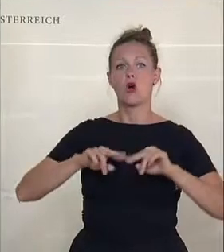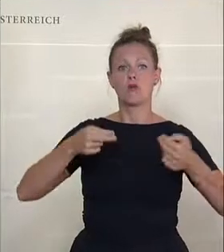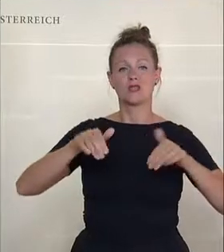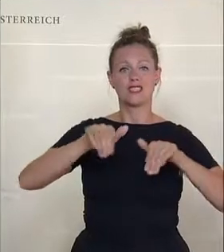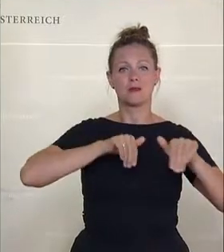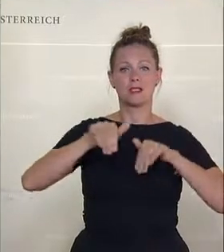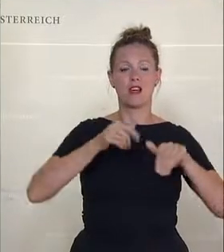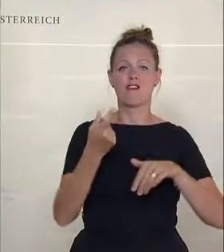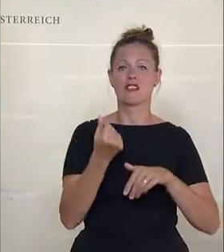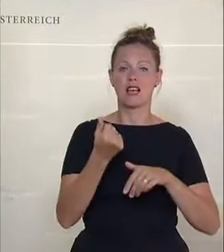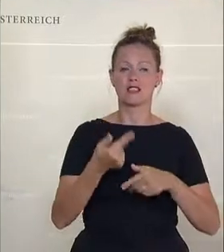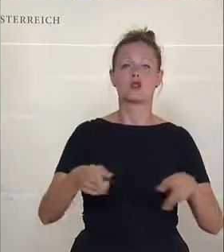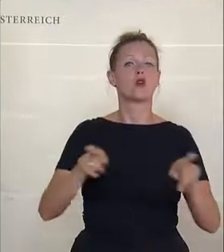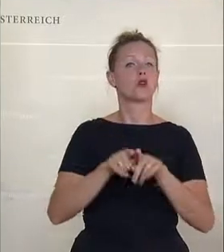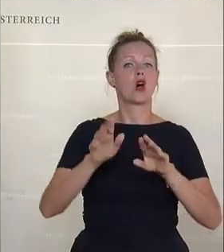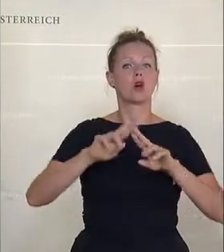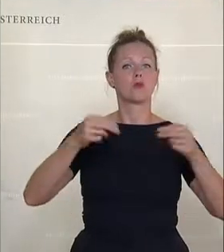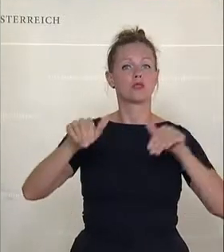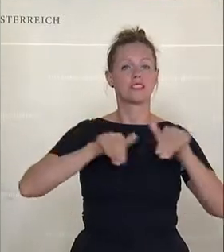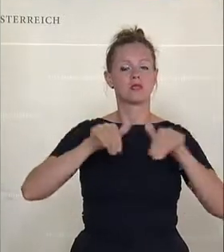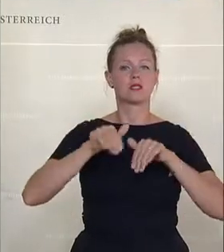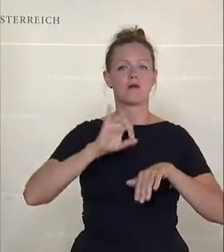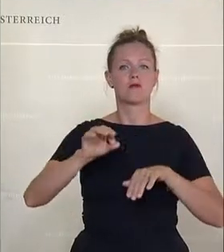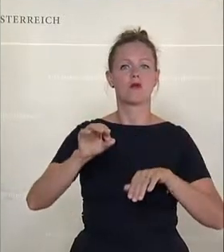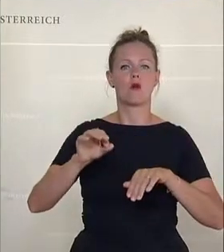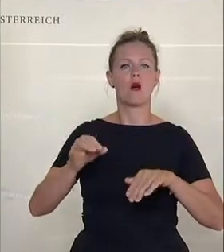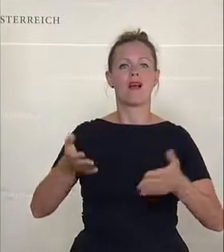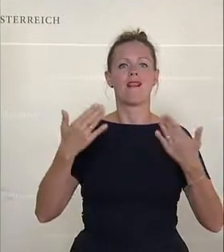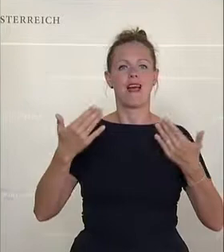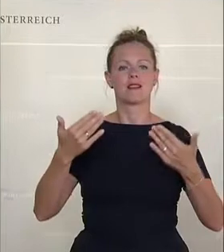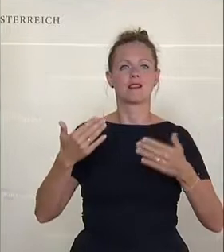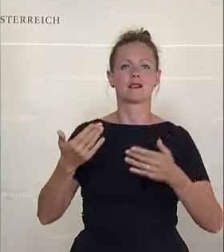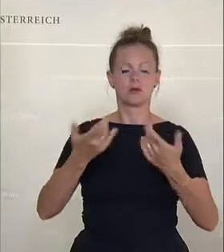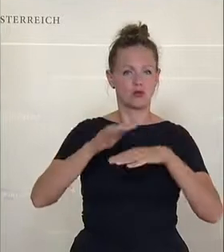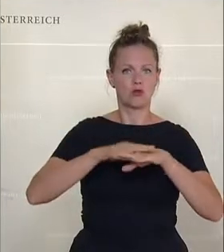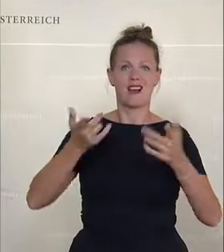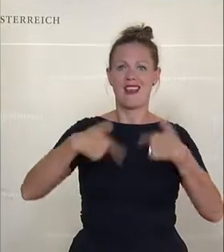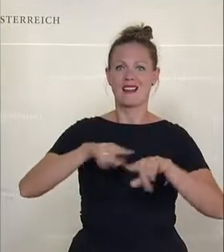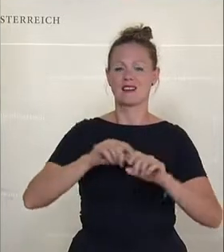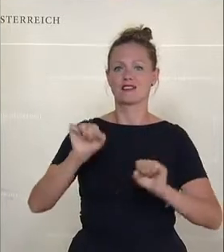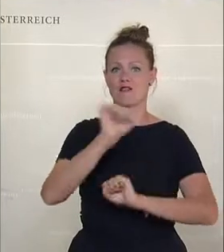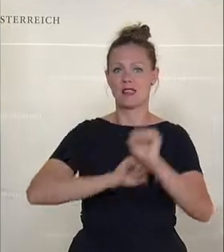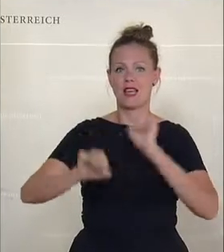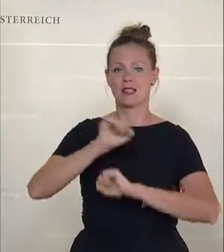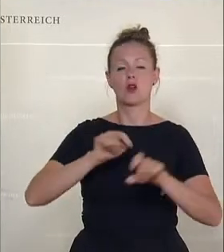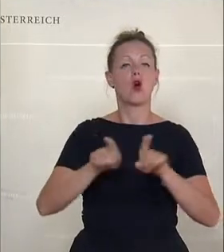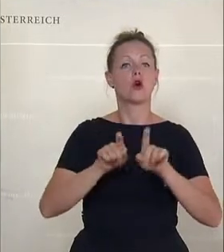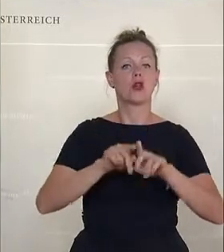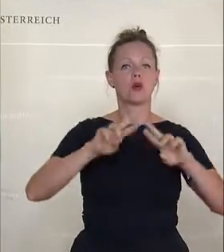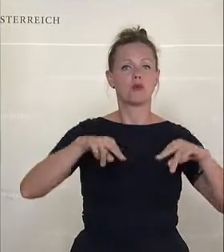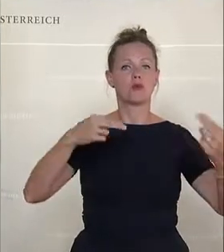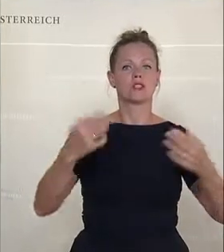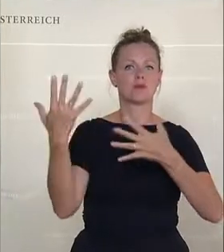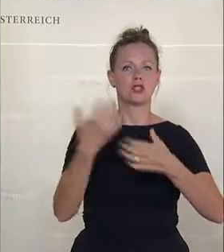-19-Pandemie geprüft. Dabei geht es um ein rechtlich sehr breites Themenspektrum, von der Impfstoffbeschaffung bis zu den